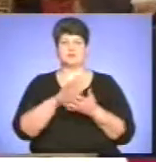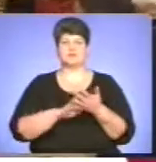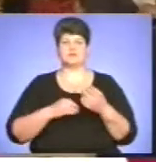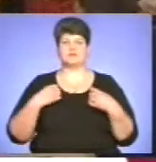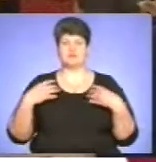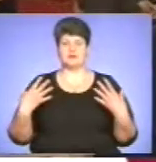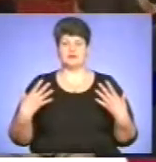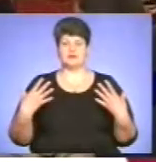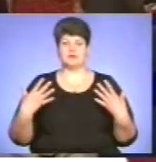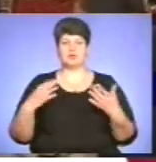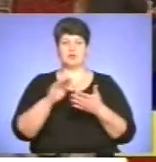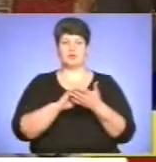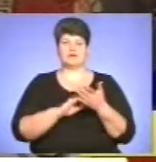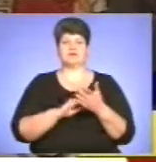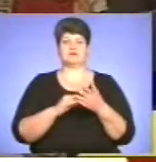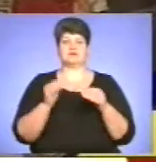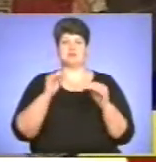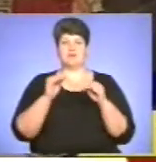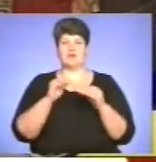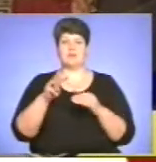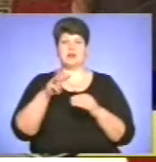Промоцію складав Михайло Слабошпицький.